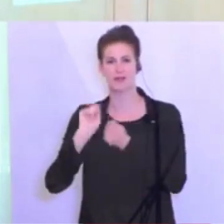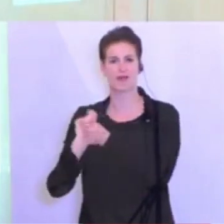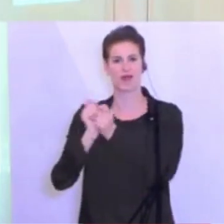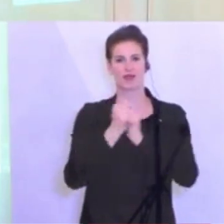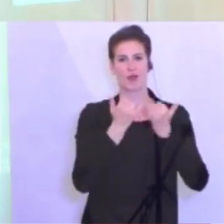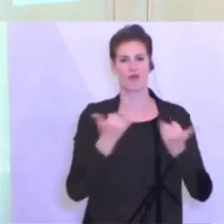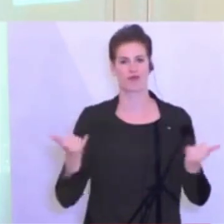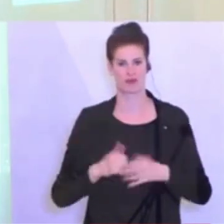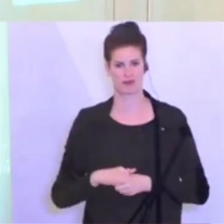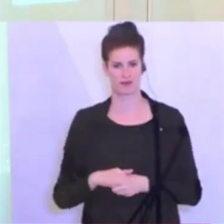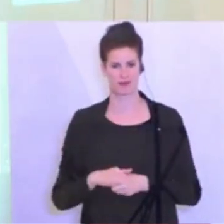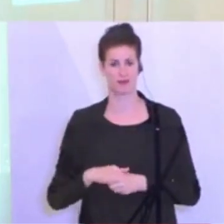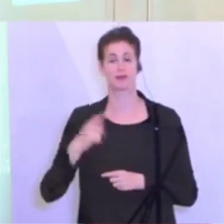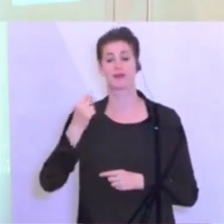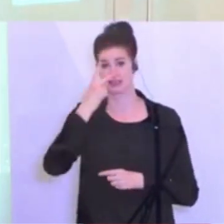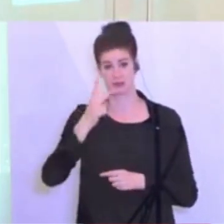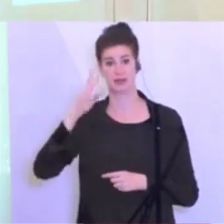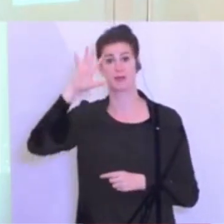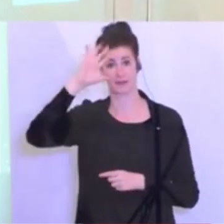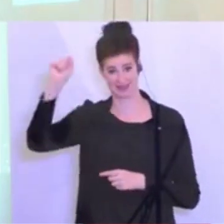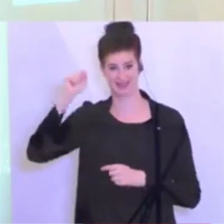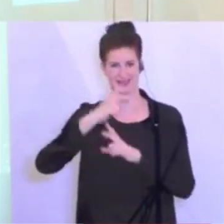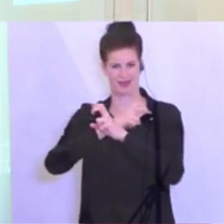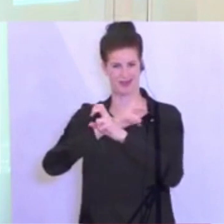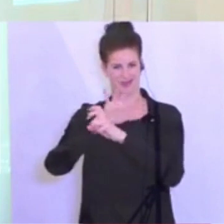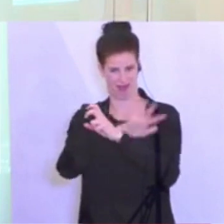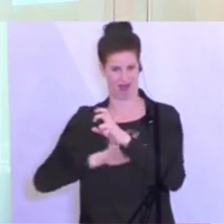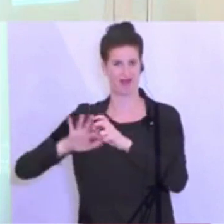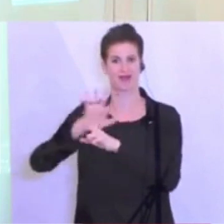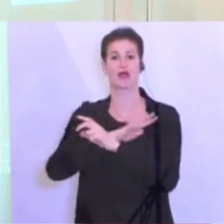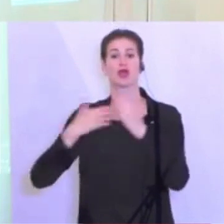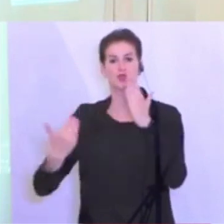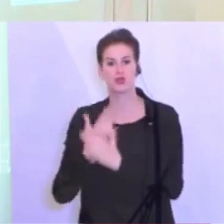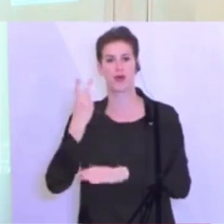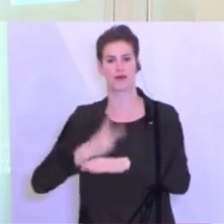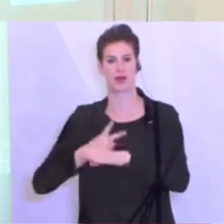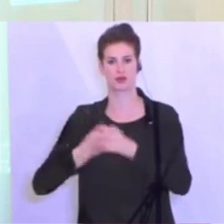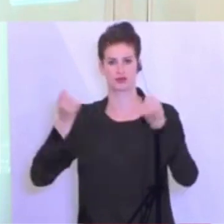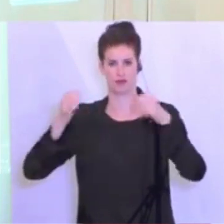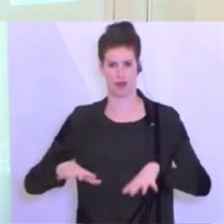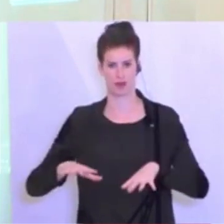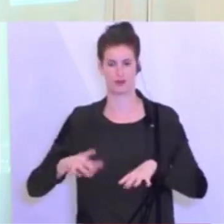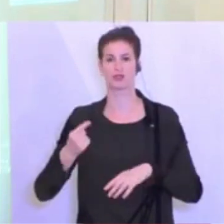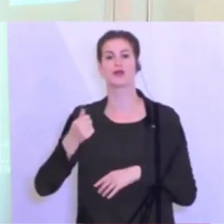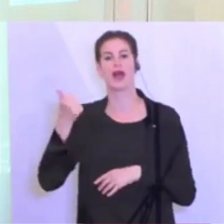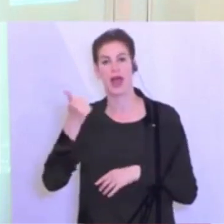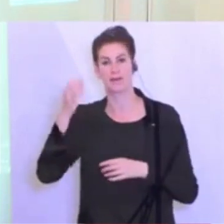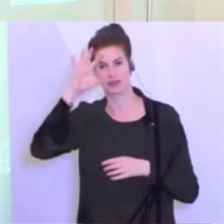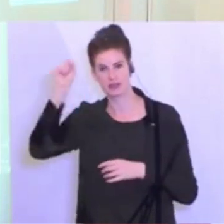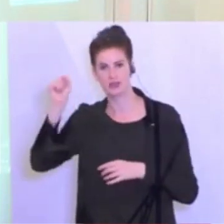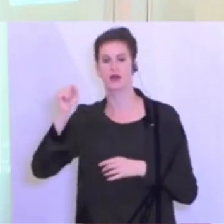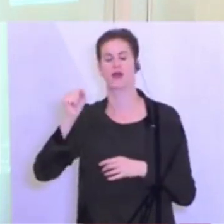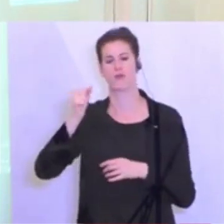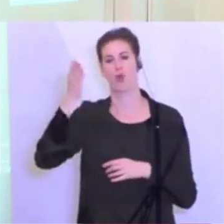Sie sehen hier pro Bezirk in Österreich die Neuerkrankungsfälle, die es gegeben hat pro Bezirk, pro 100.000